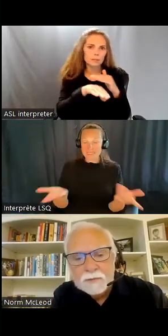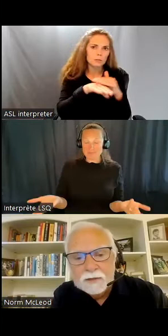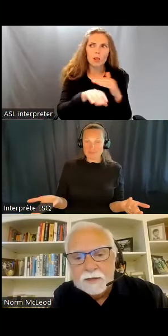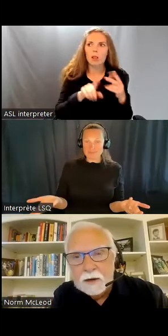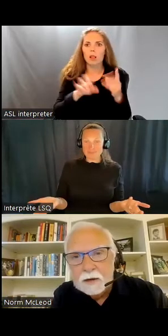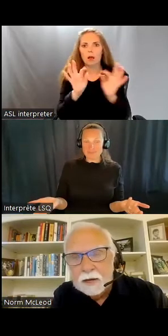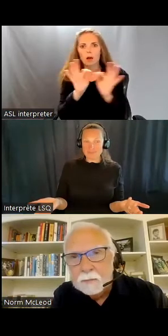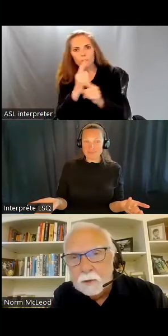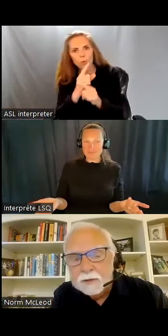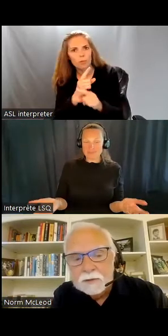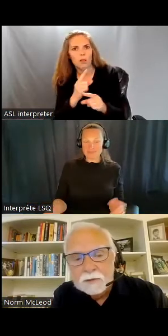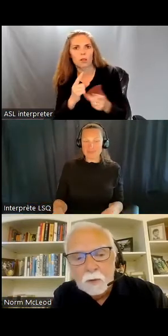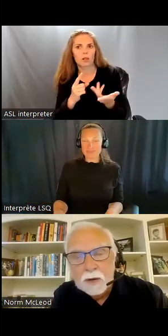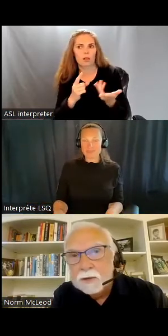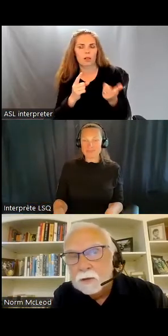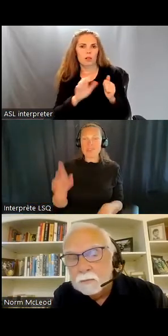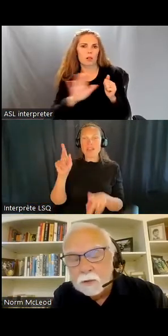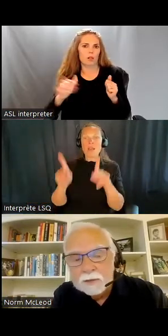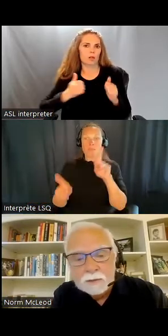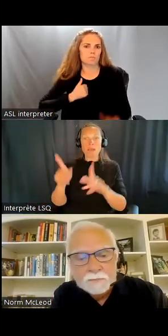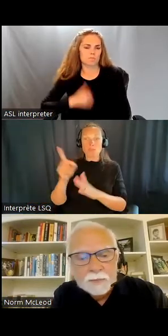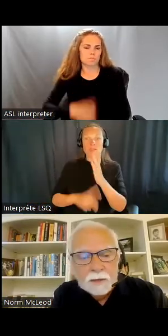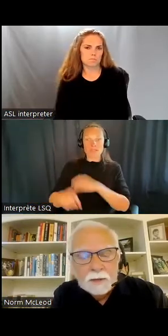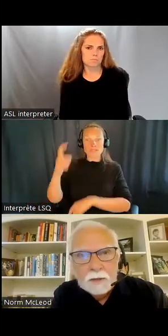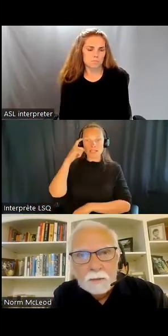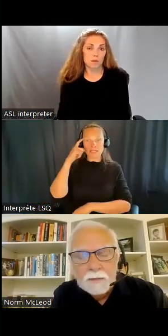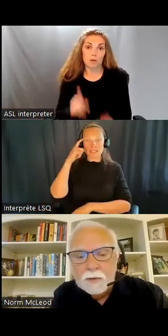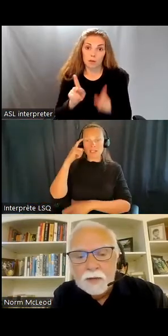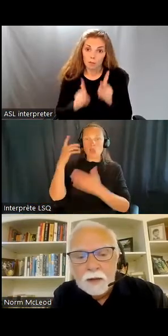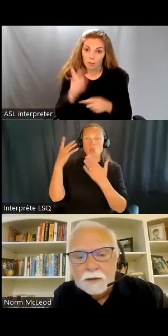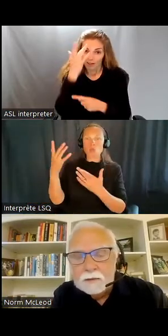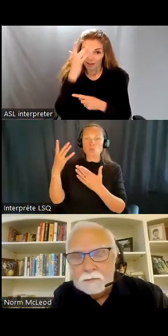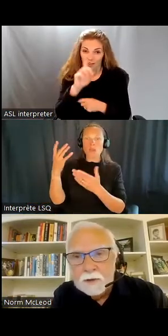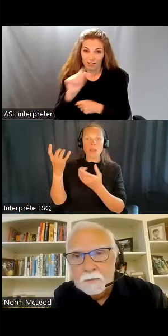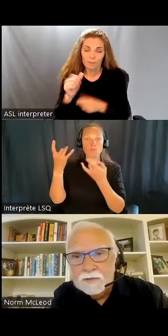La majorité des personnes ayant déficience intellectuelle sont sans emploi ou sous-employés.